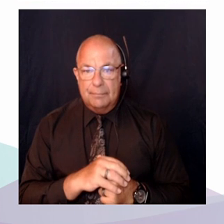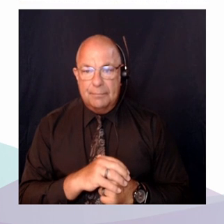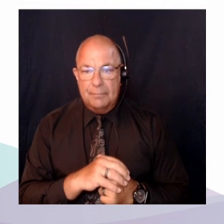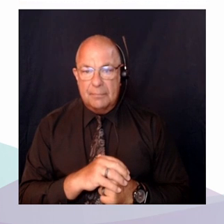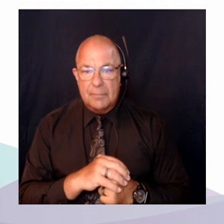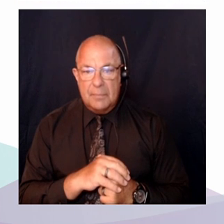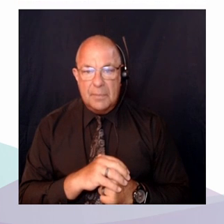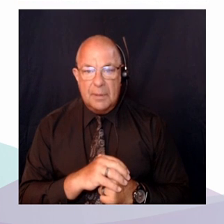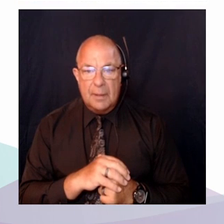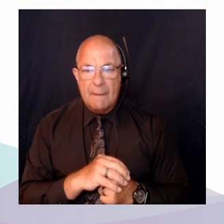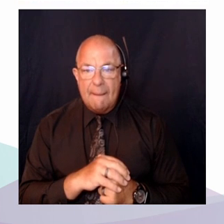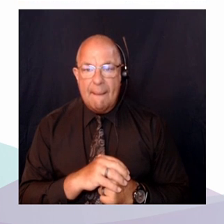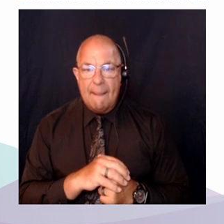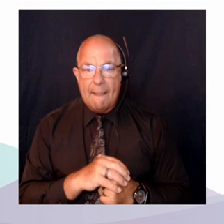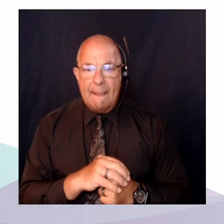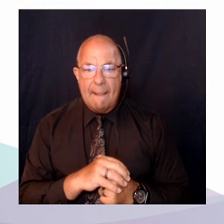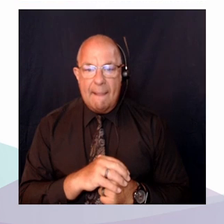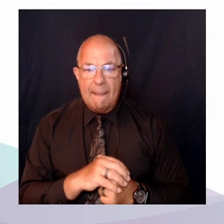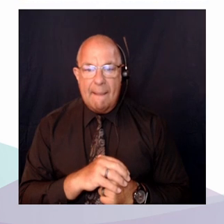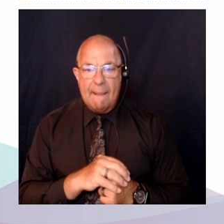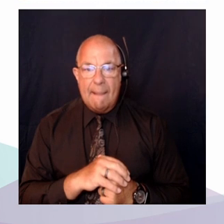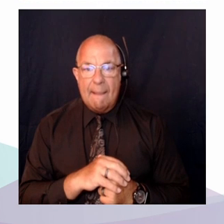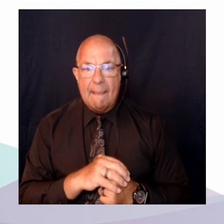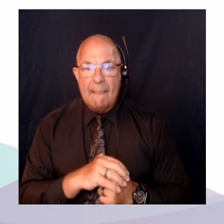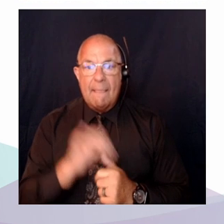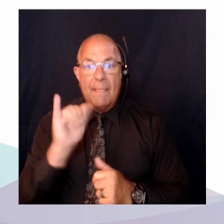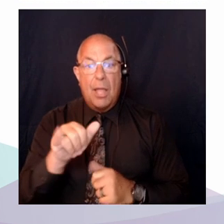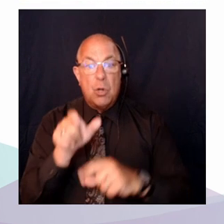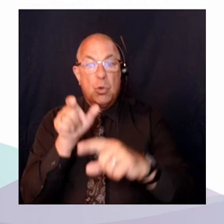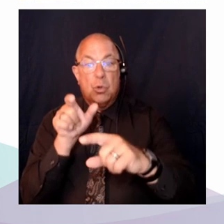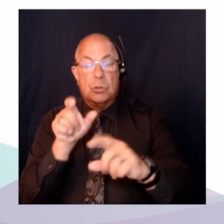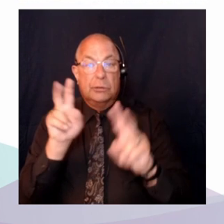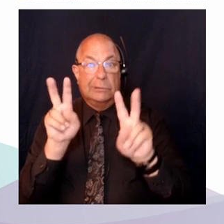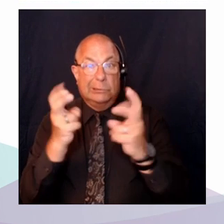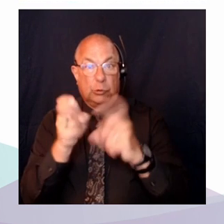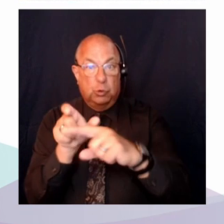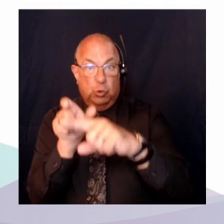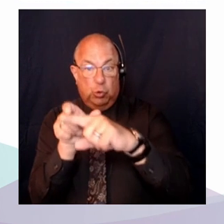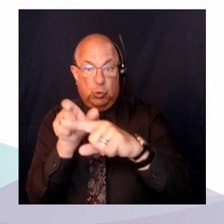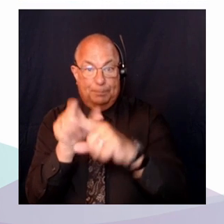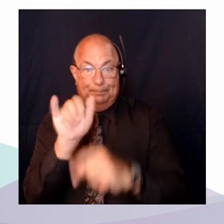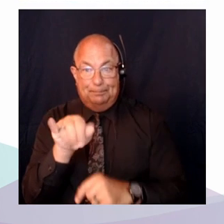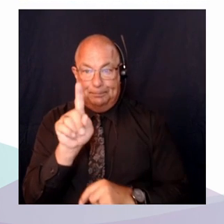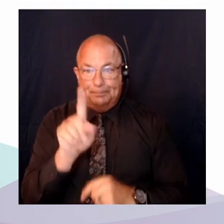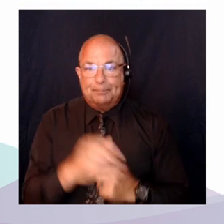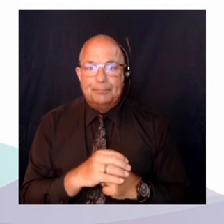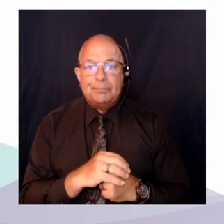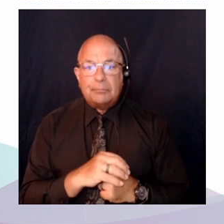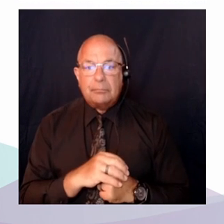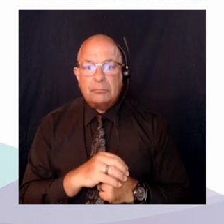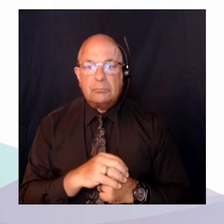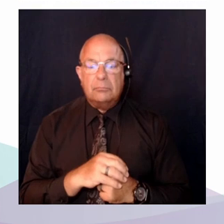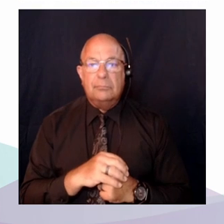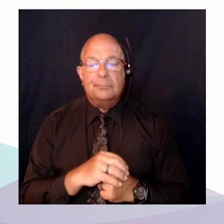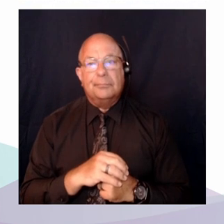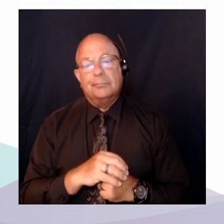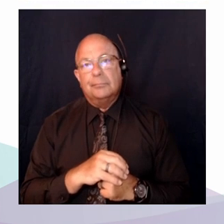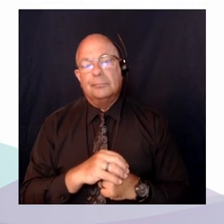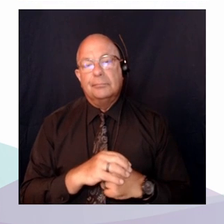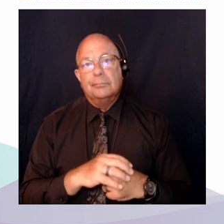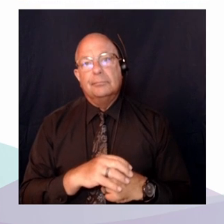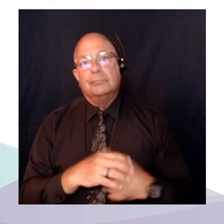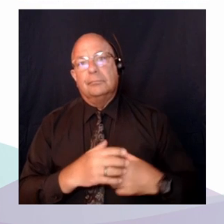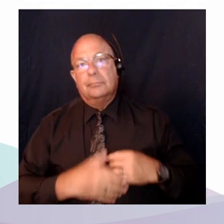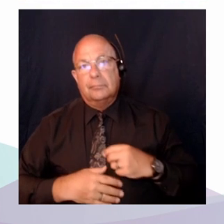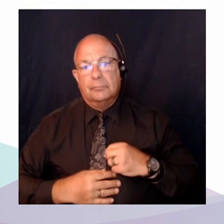'est un terme que j'emprunte à saillant, pour passer donc à la vie sociale et juridique des droits économiques et sociaux et se projeter